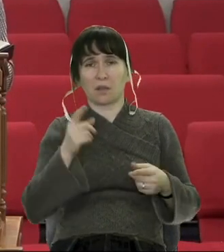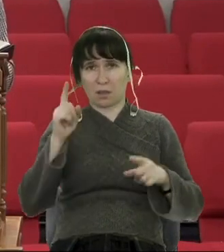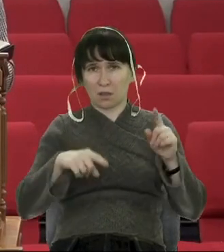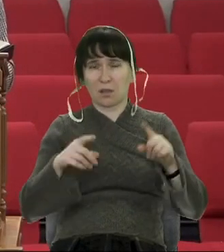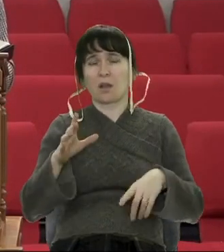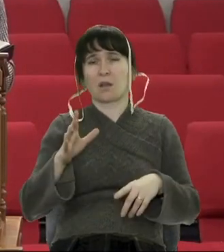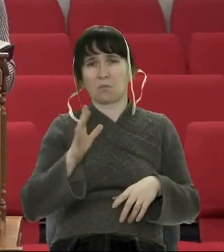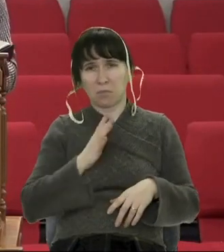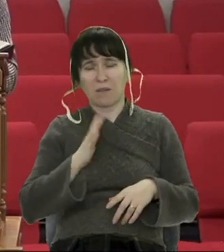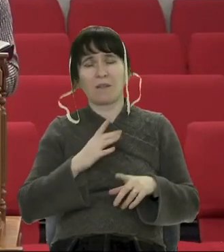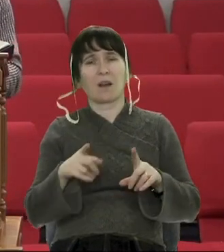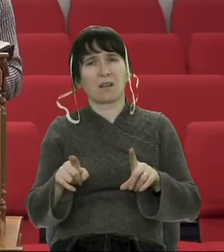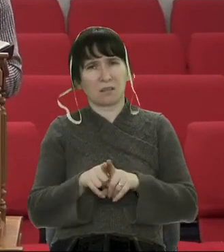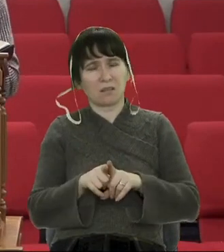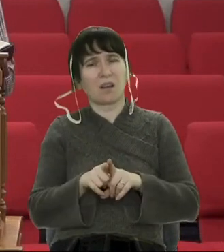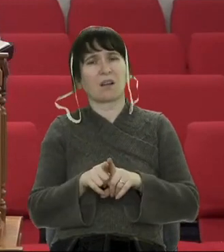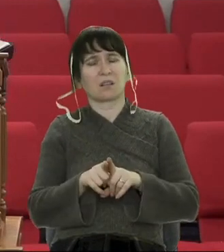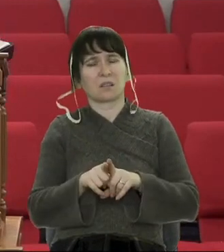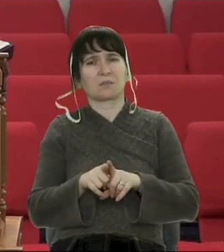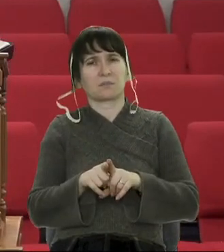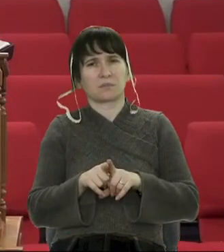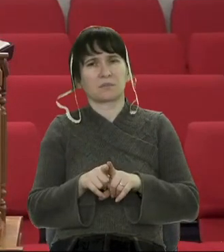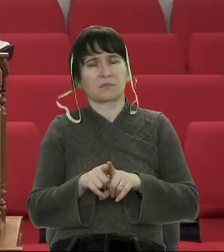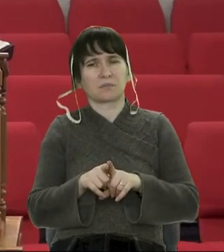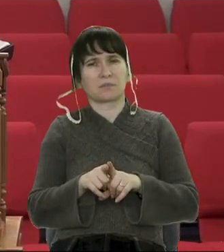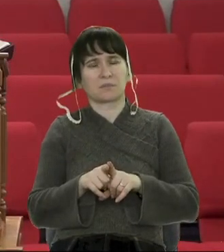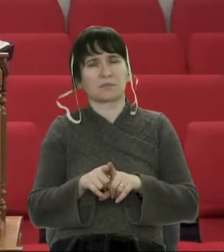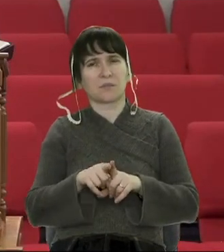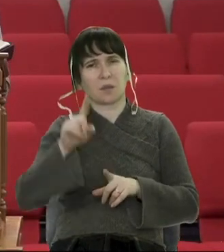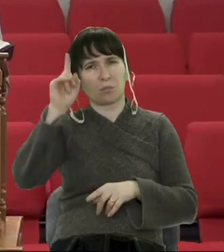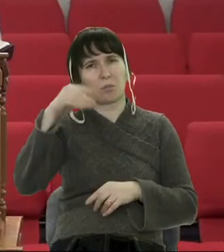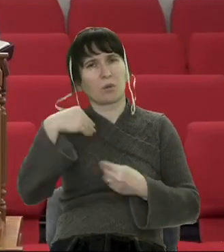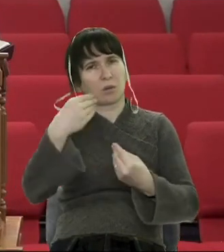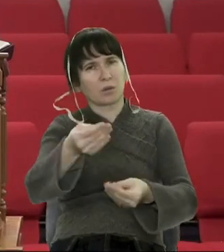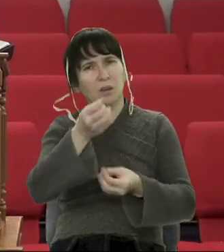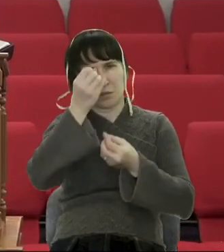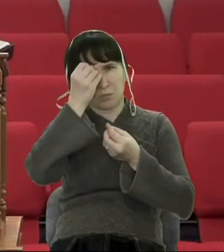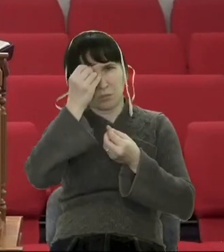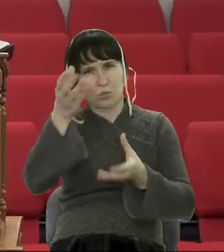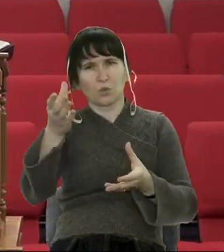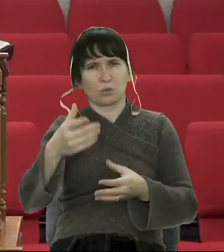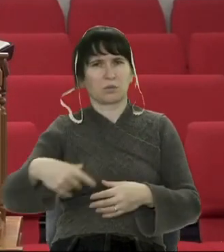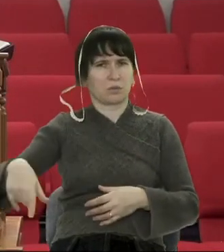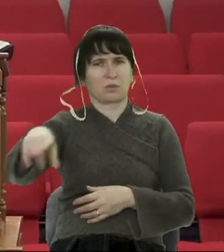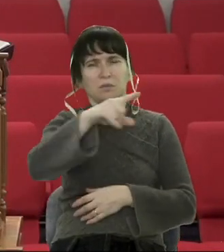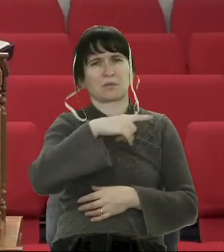інколи, хай Господь дасть нам всім мудрості, кожному з присутніх,